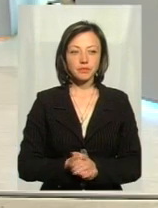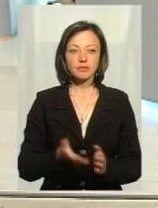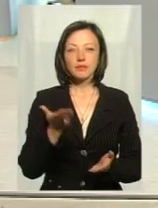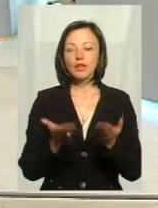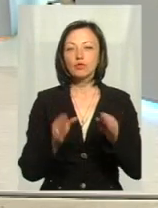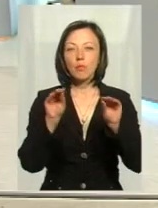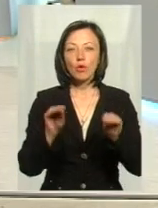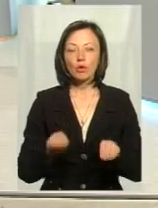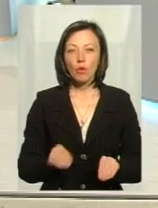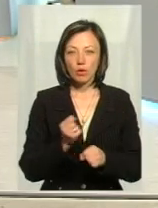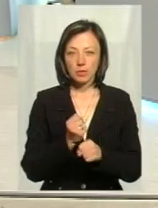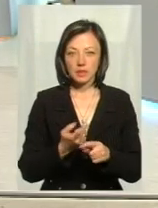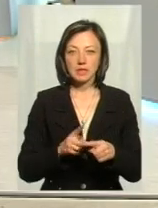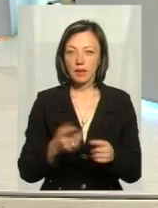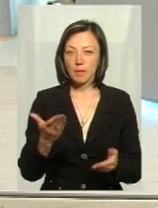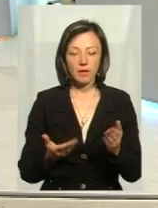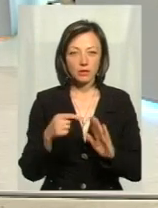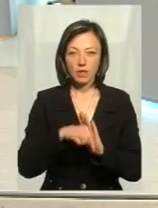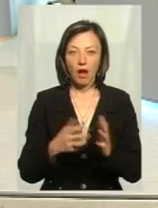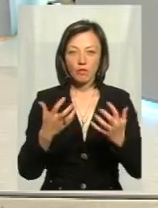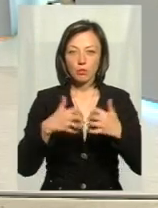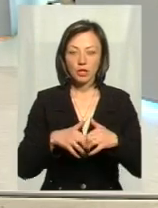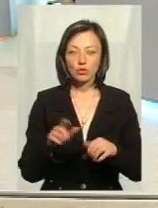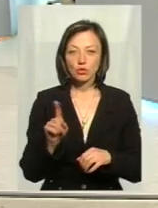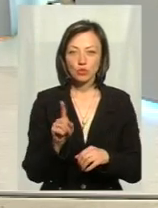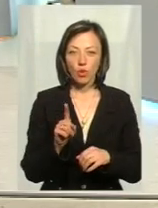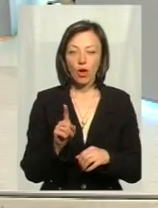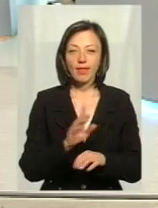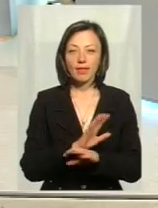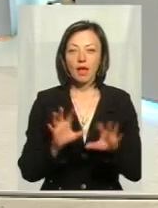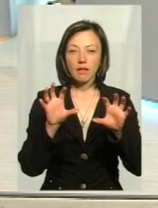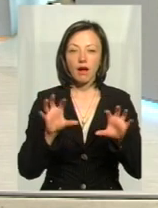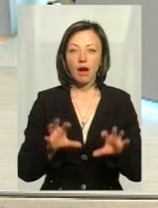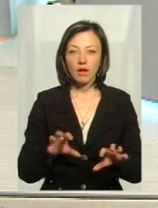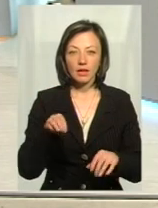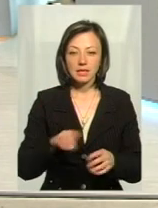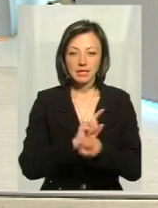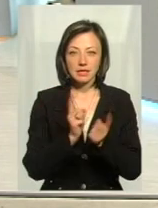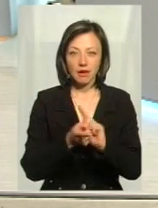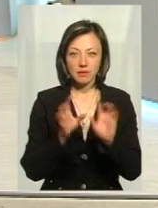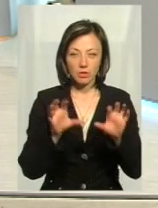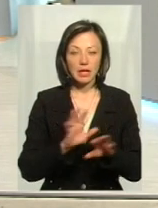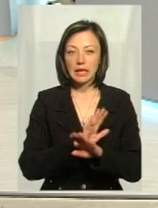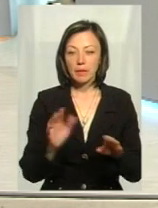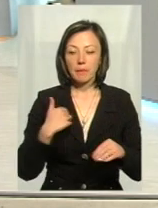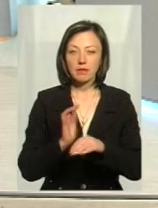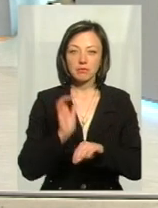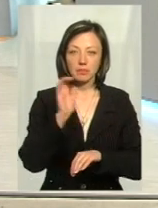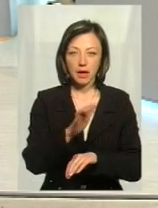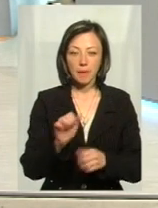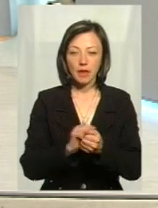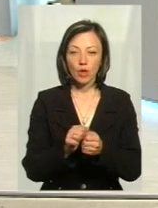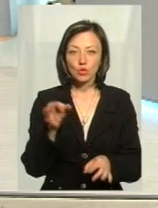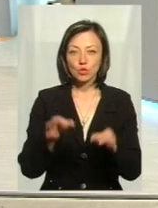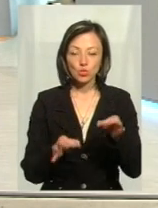складаються, це, напевно, що не означає автоматично, що з нелегального таксист став легальним? Так, ми спрямовуємо матеріали до